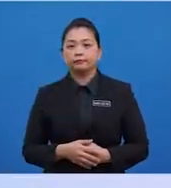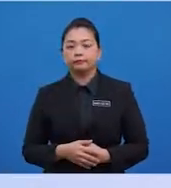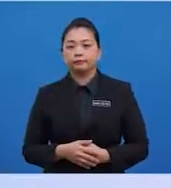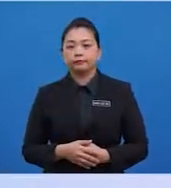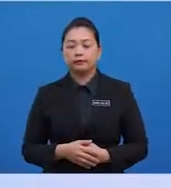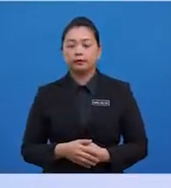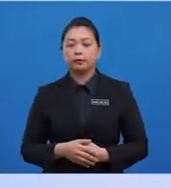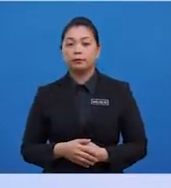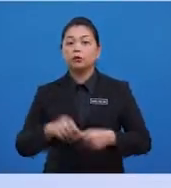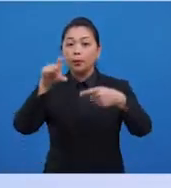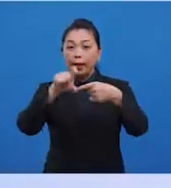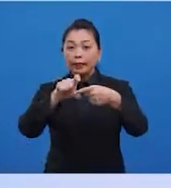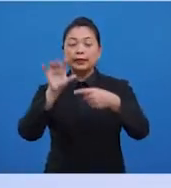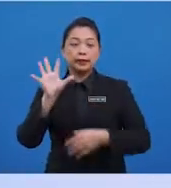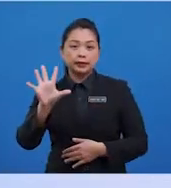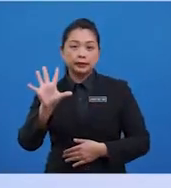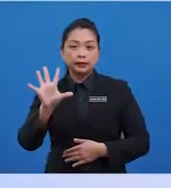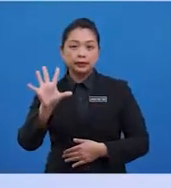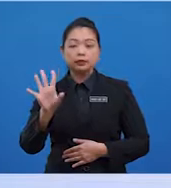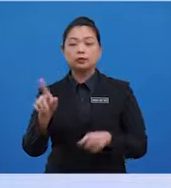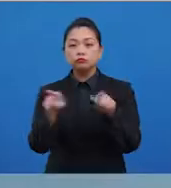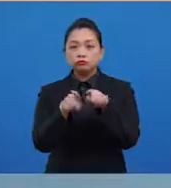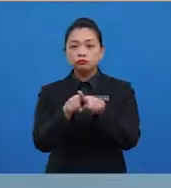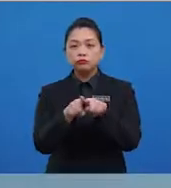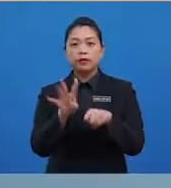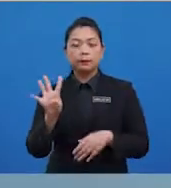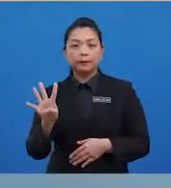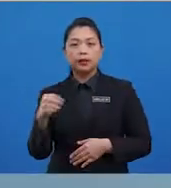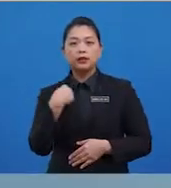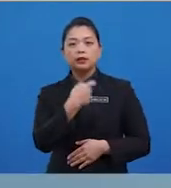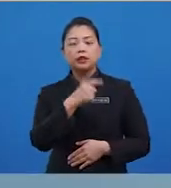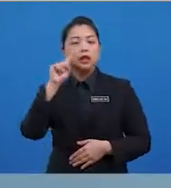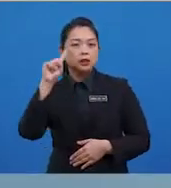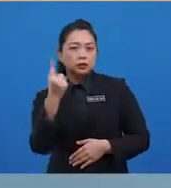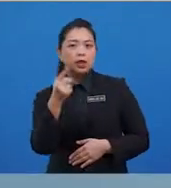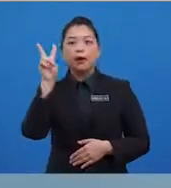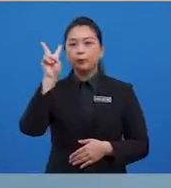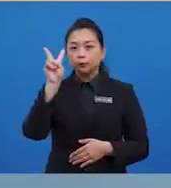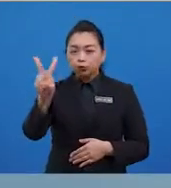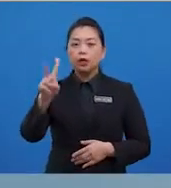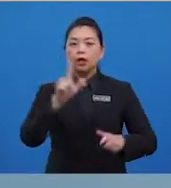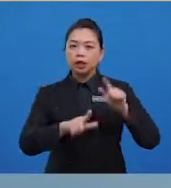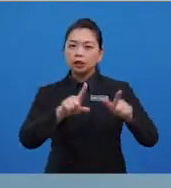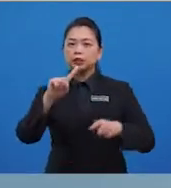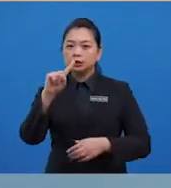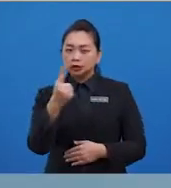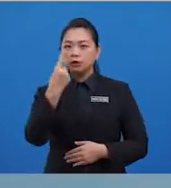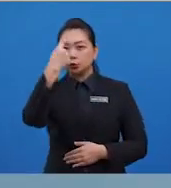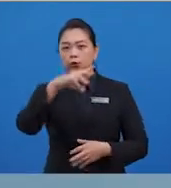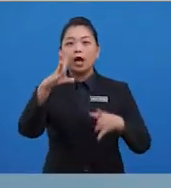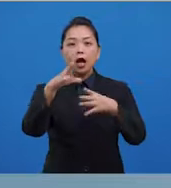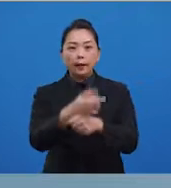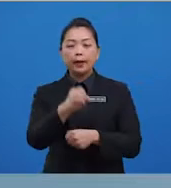dibahagi 5, sama dengan 4. Kita hanya perlu 2 langkah untuk mendapat min